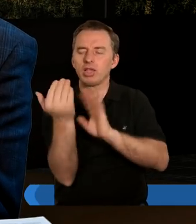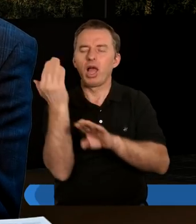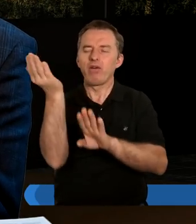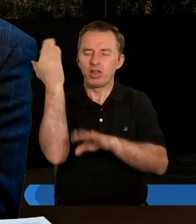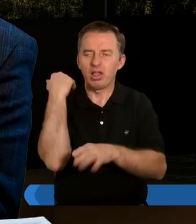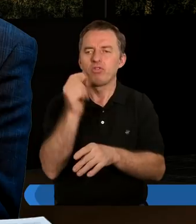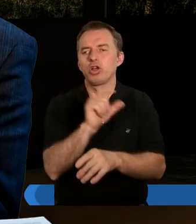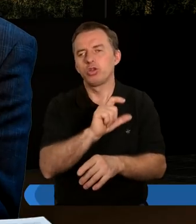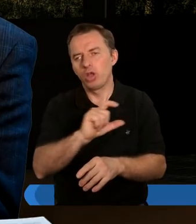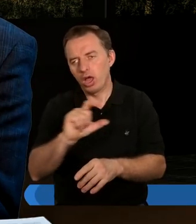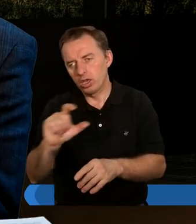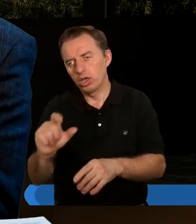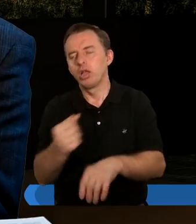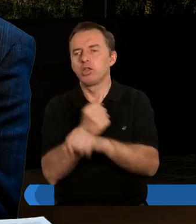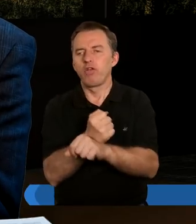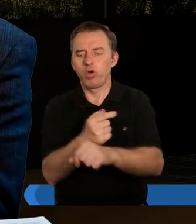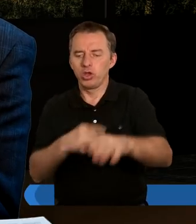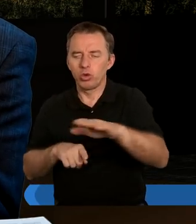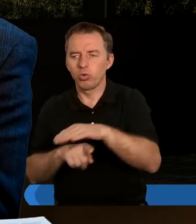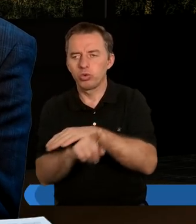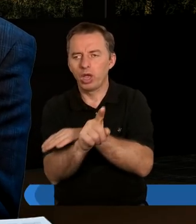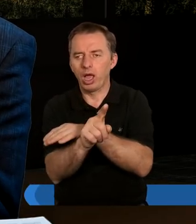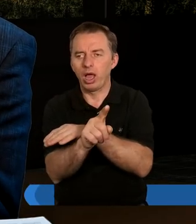dawnych, dawnych czasach, niewolnik ucieka.